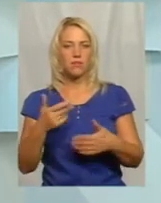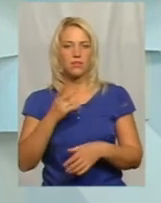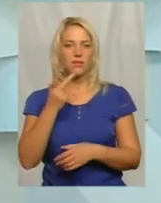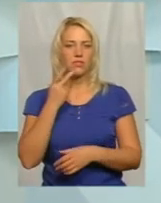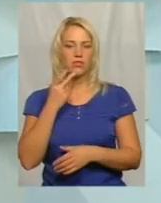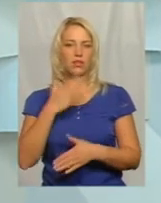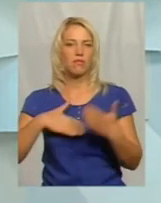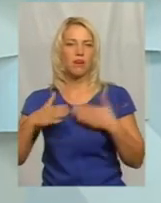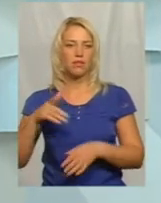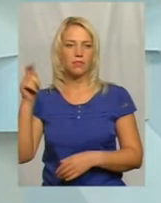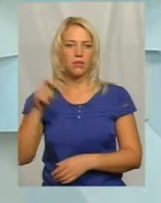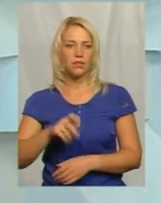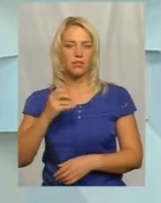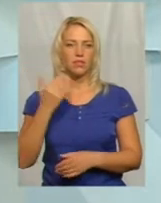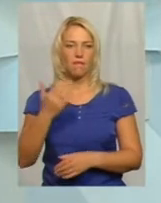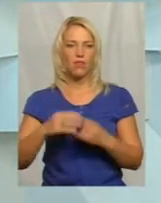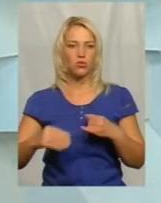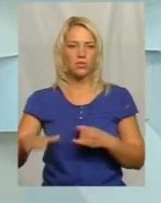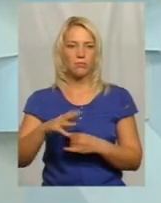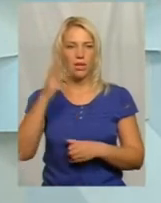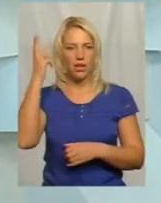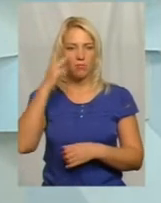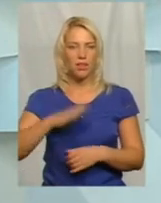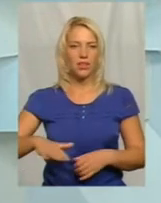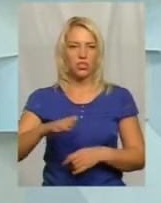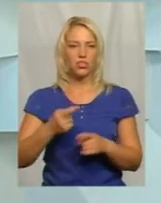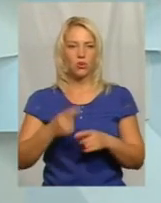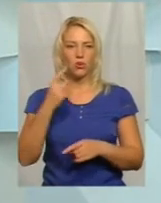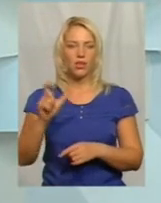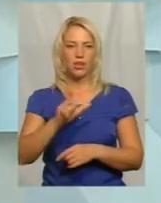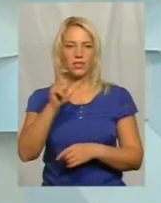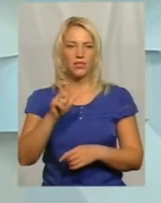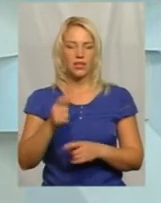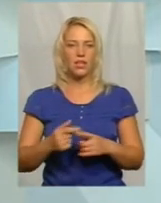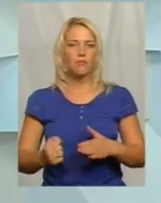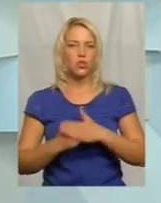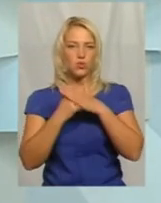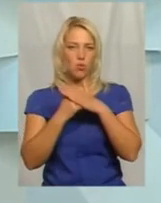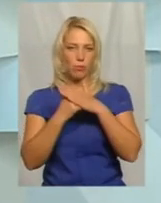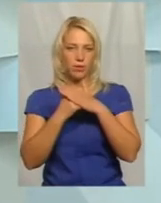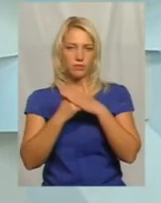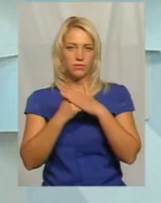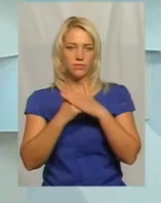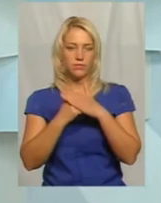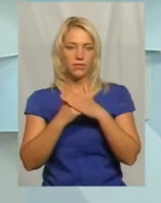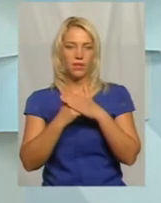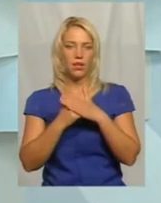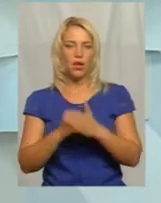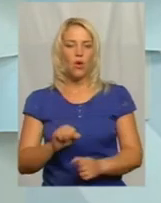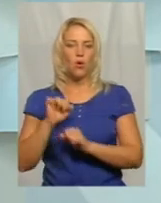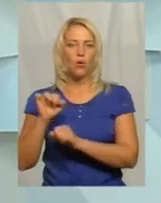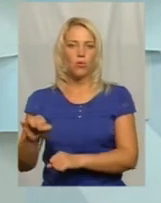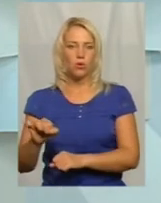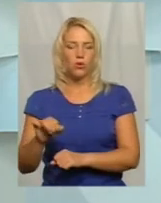приїхати на вашу землю. Хмельниччина – це одне з таких стовпів оборони і